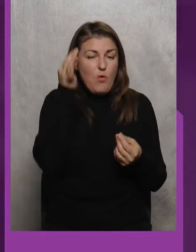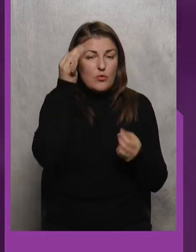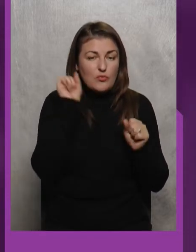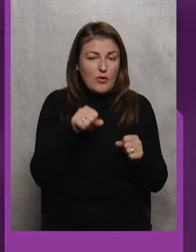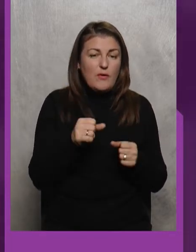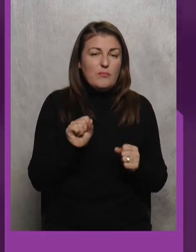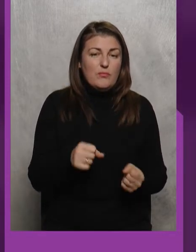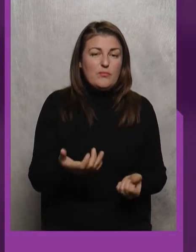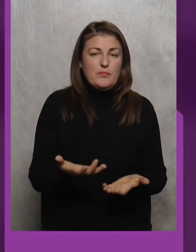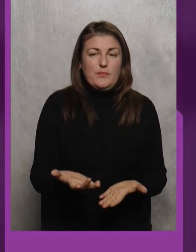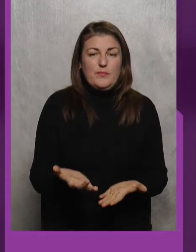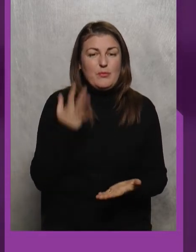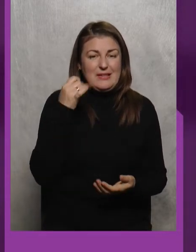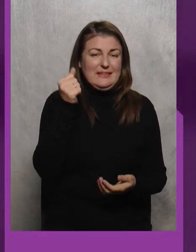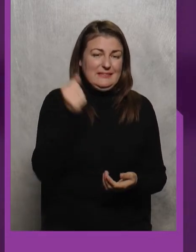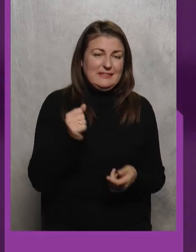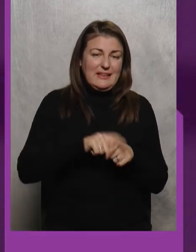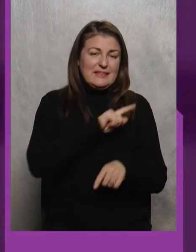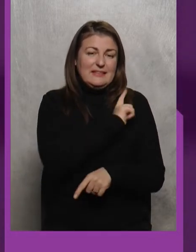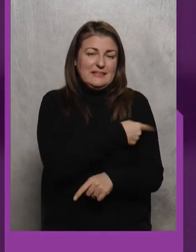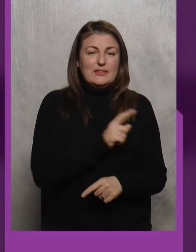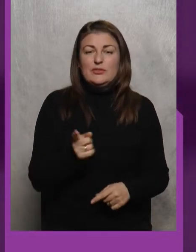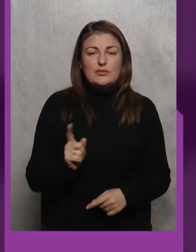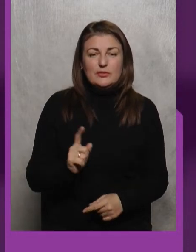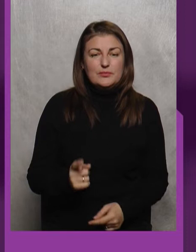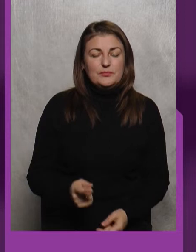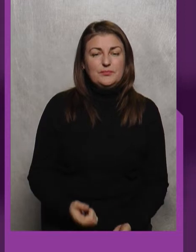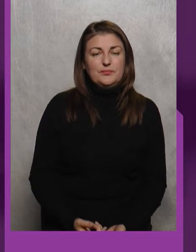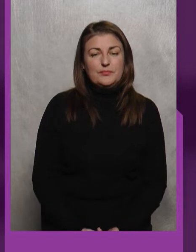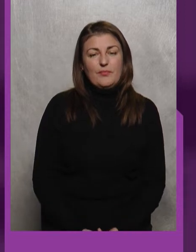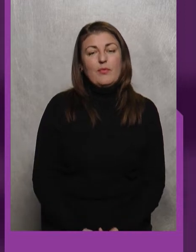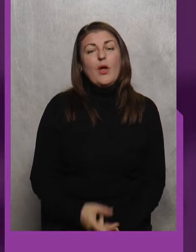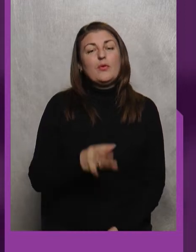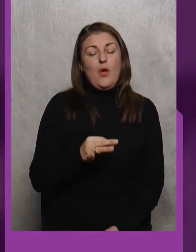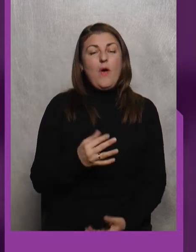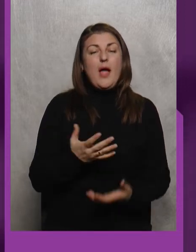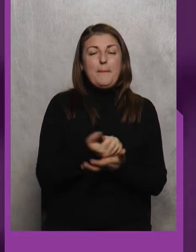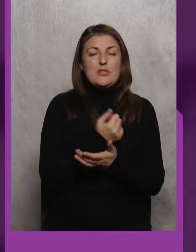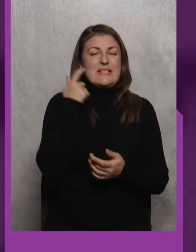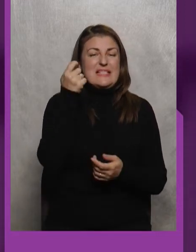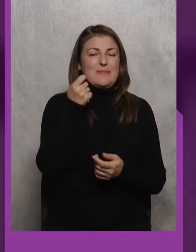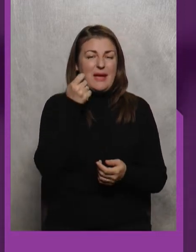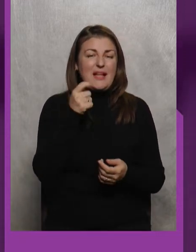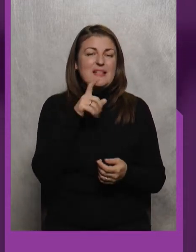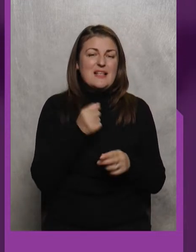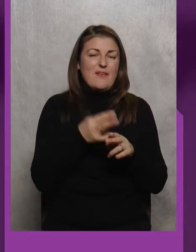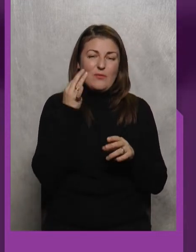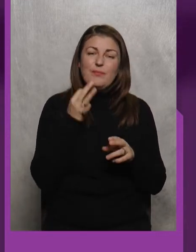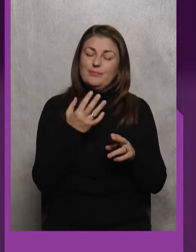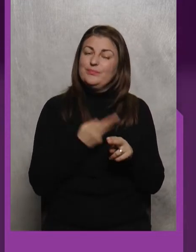може смикнути так сильно Ну тобто її смикати за ці Так